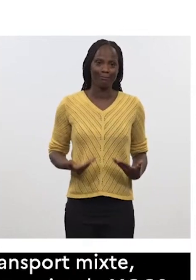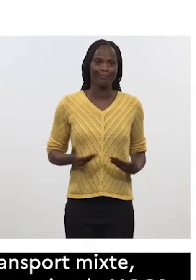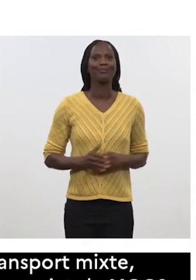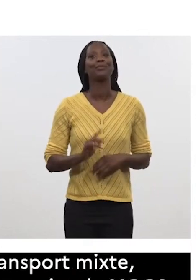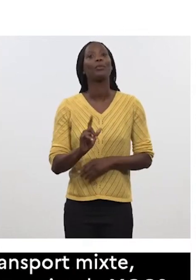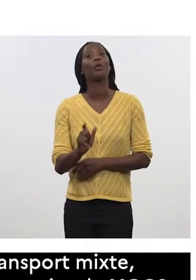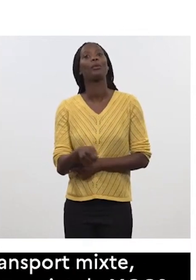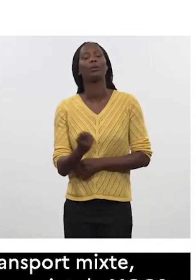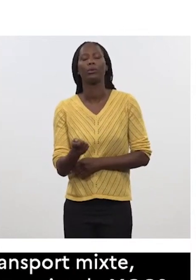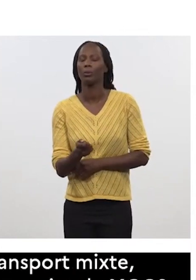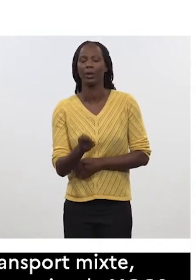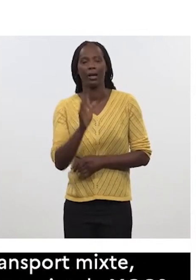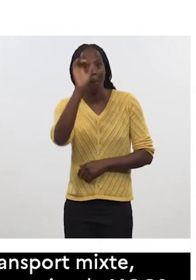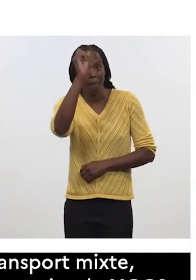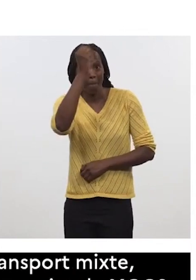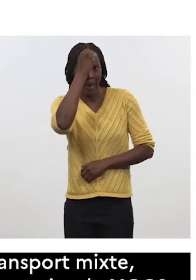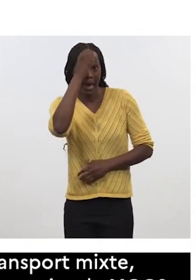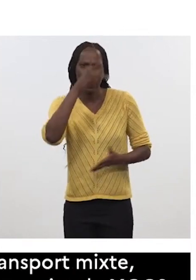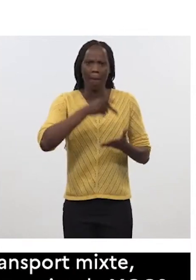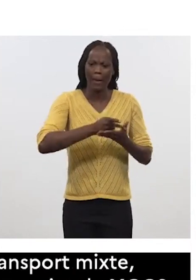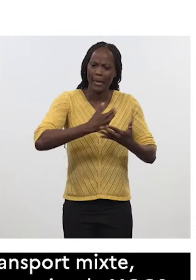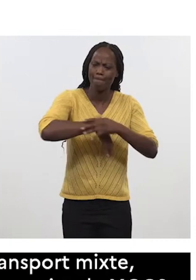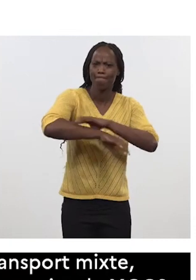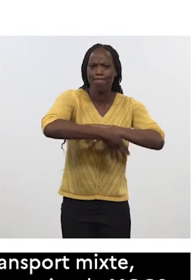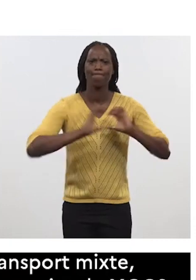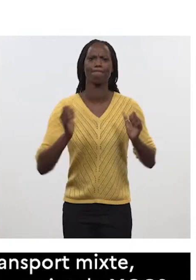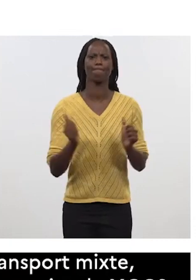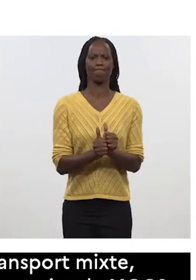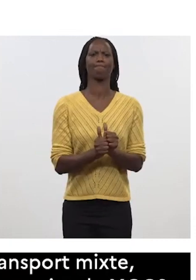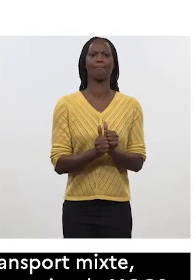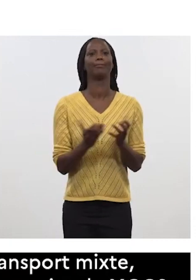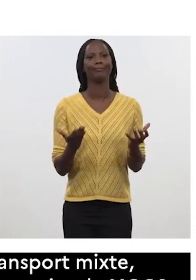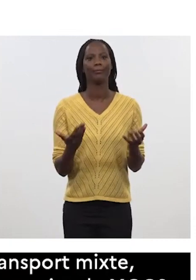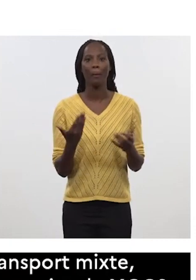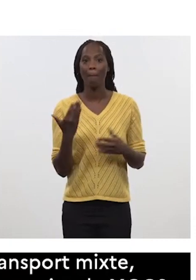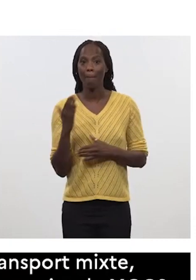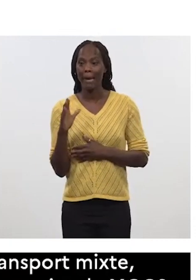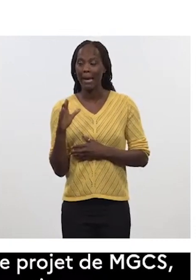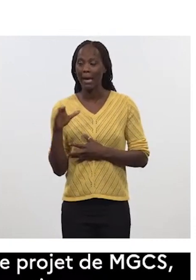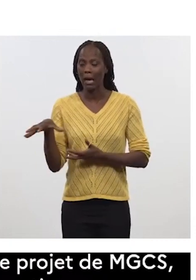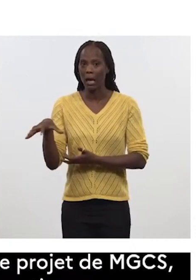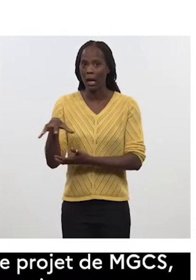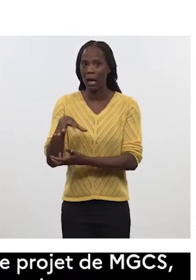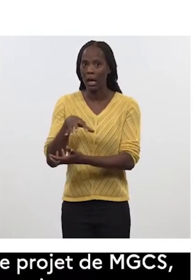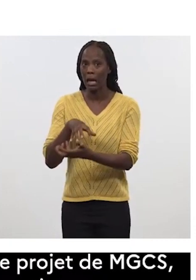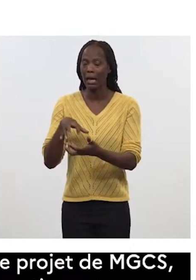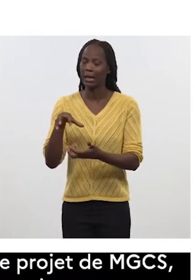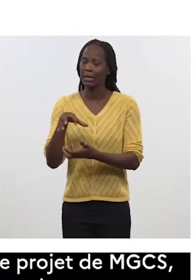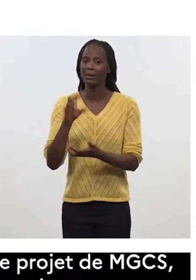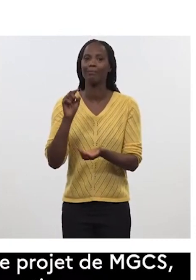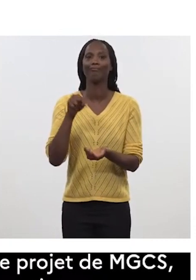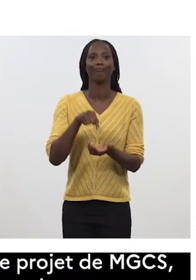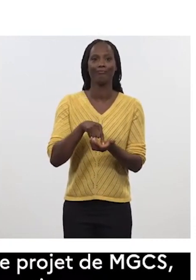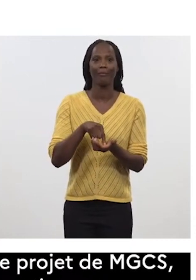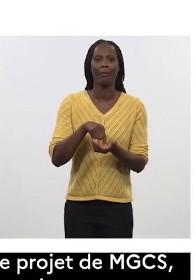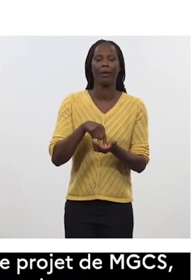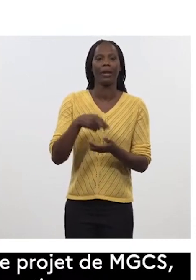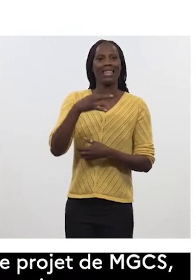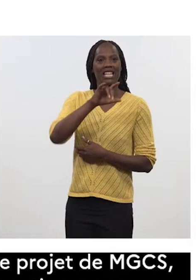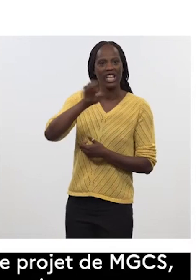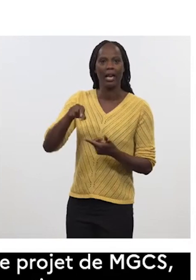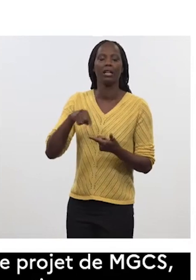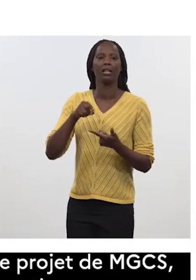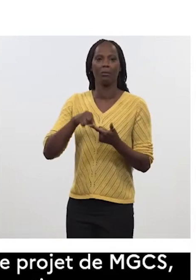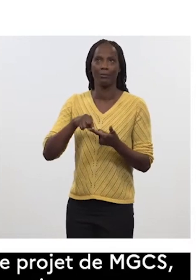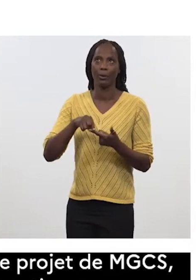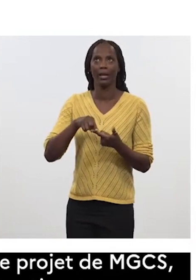Berlin et Paris sont largement mobilisés. Mais il est clair qu'en dépit des crises du Niger à l'Ukraine, en passant par l'Indo-Pacifique, nous